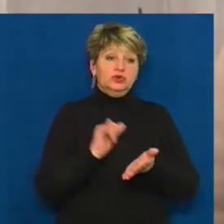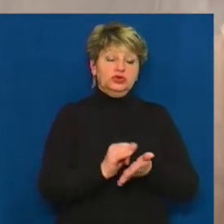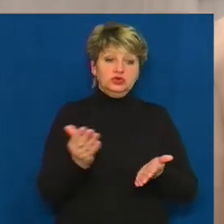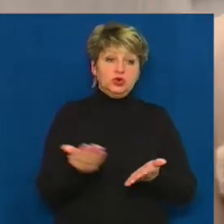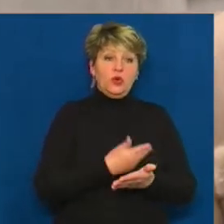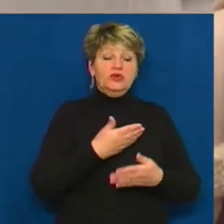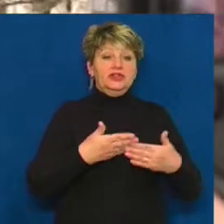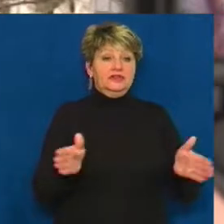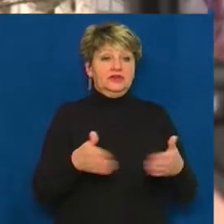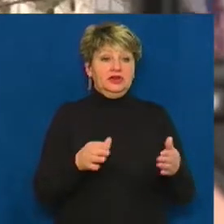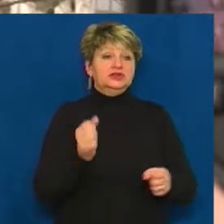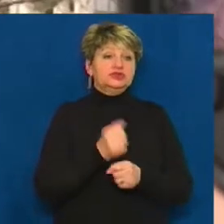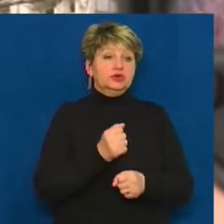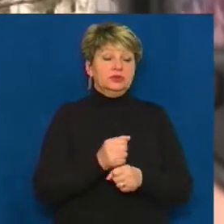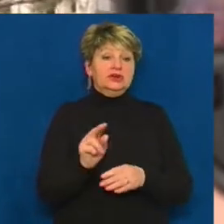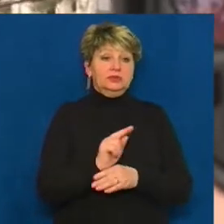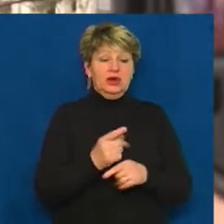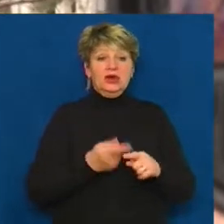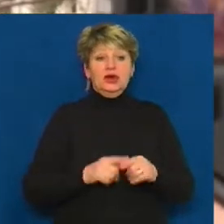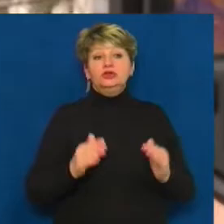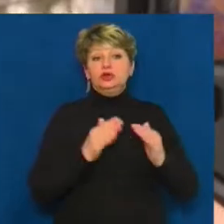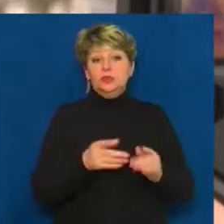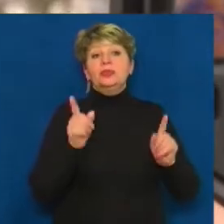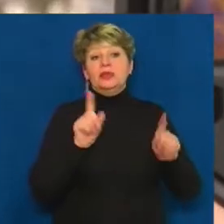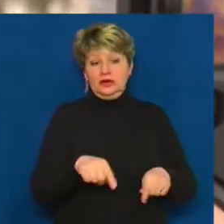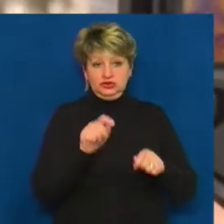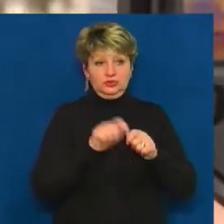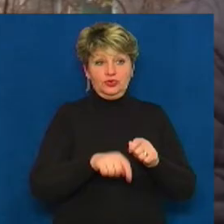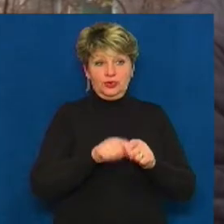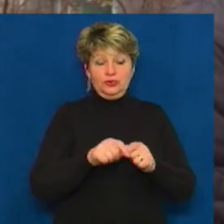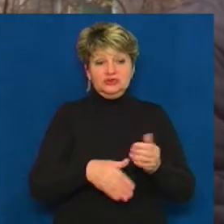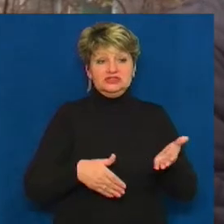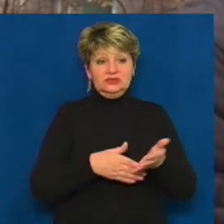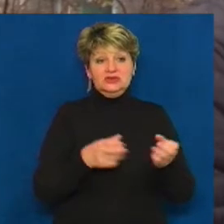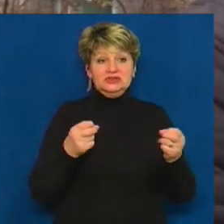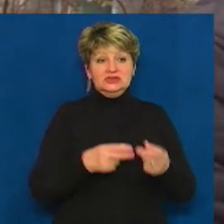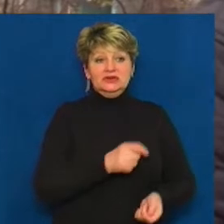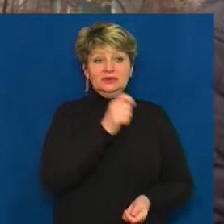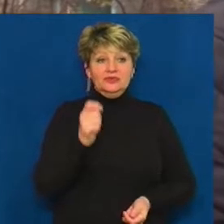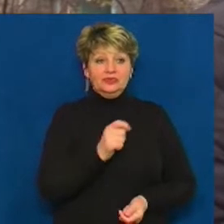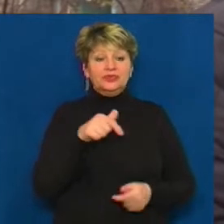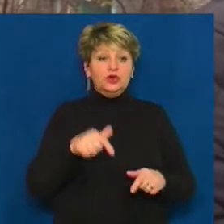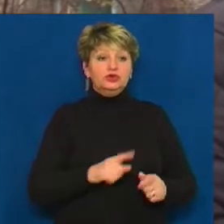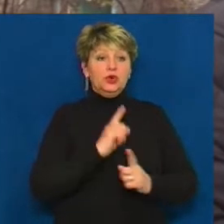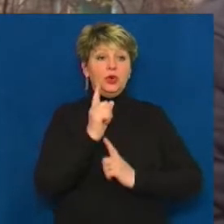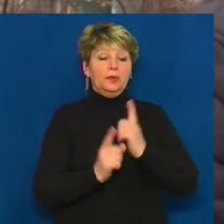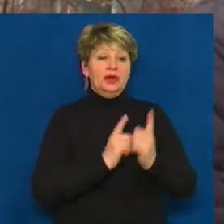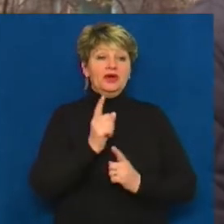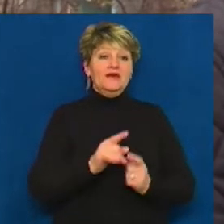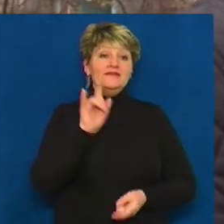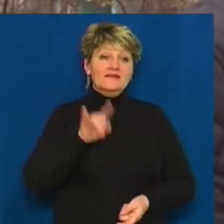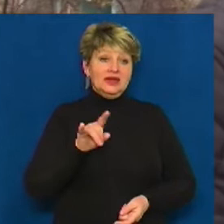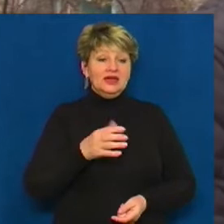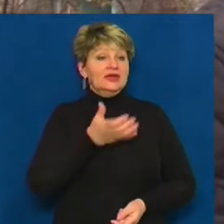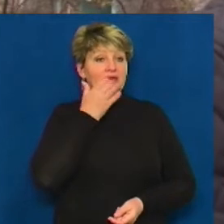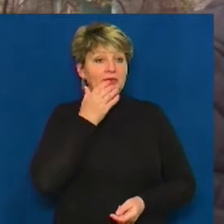зробили ремонт. Цей будинок також оглядають за допомогою тепловізора. Тут помінені вікна і тепловтрати в менші, але